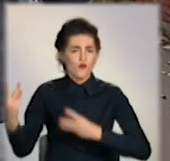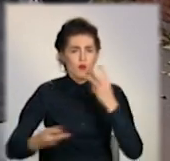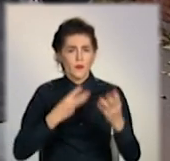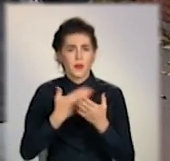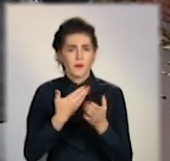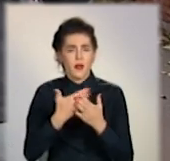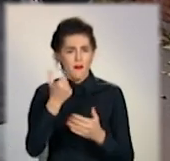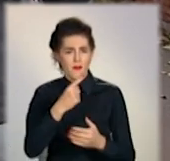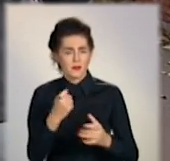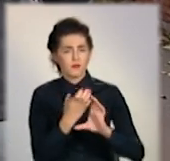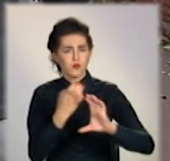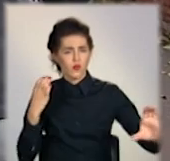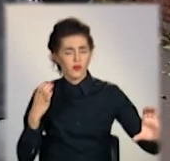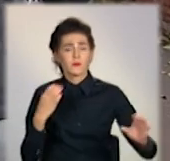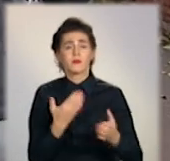газопроводу,